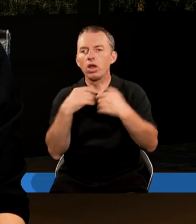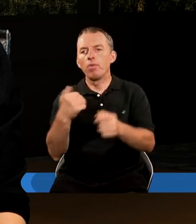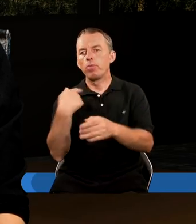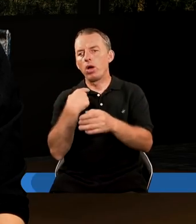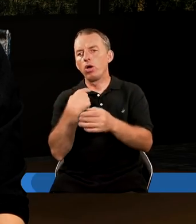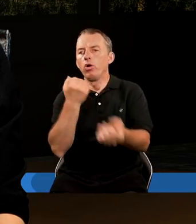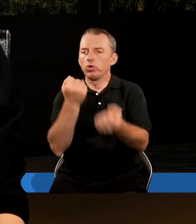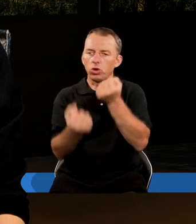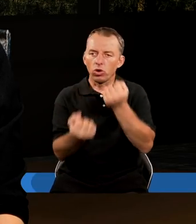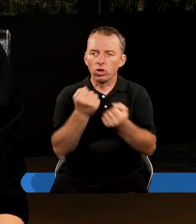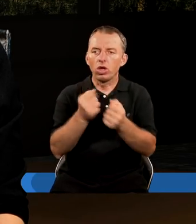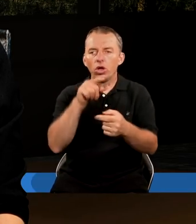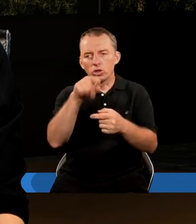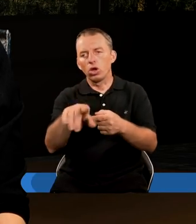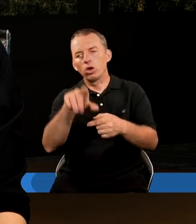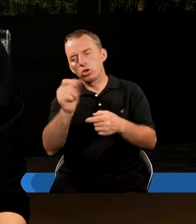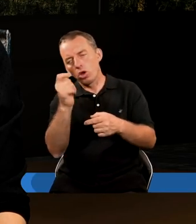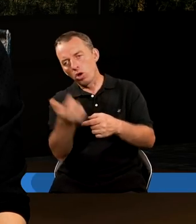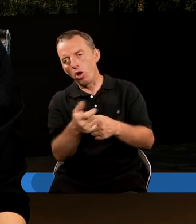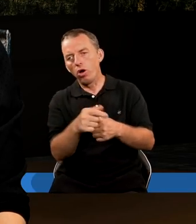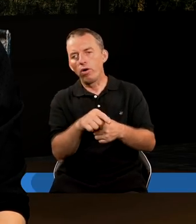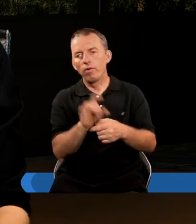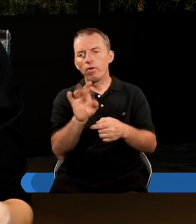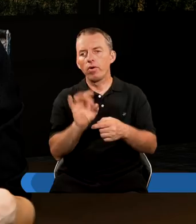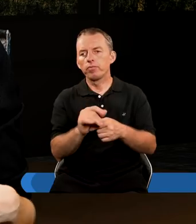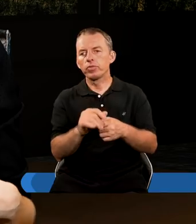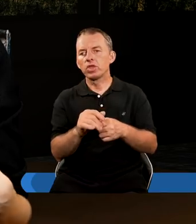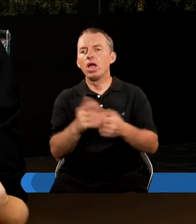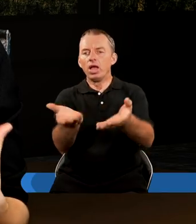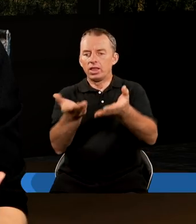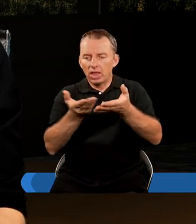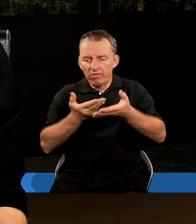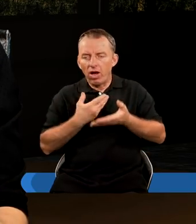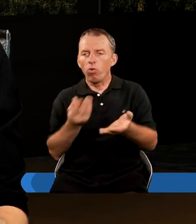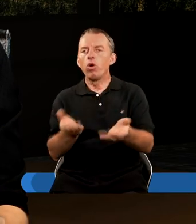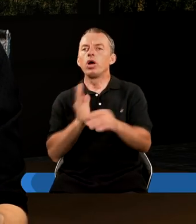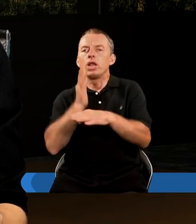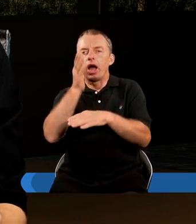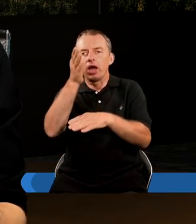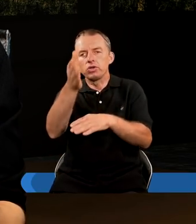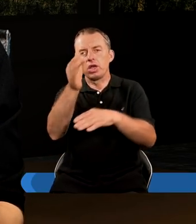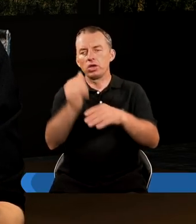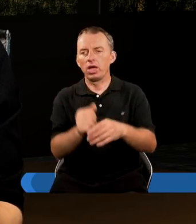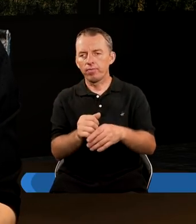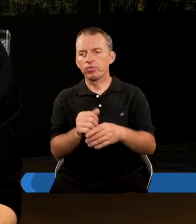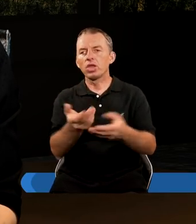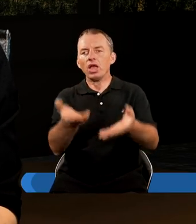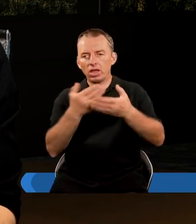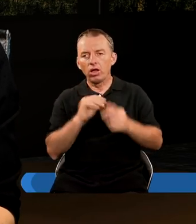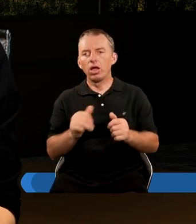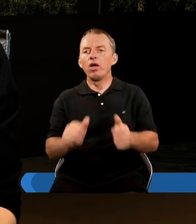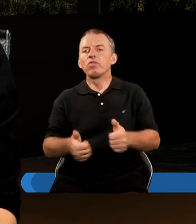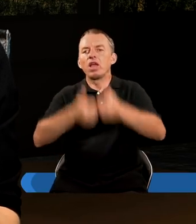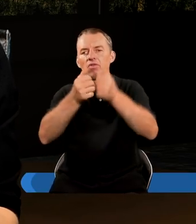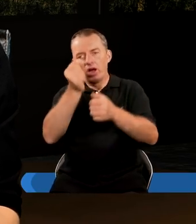więc był w trudnościach, ale to, co go jakoś tak dawało mu nadzieję, to co dawało mu, że